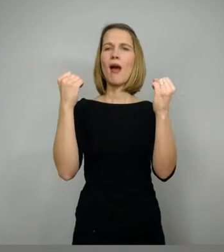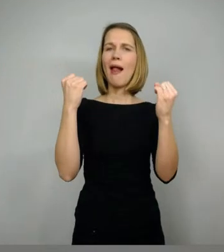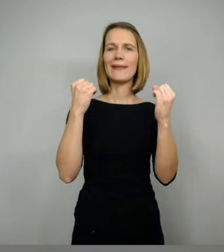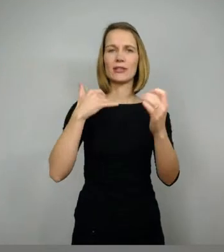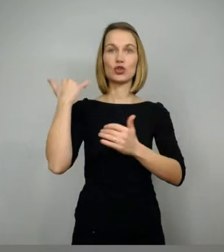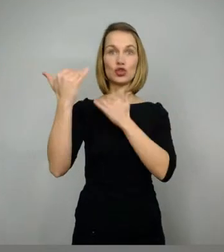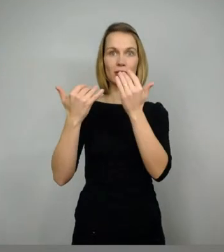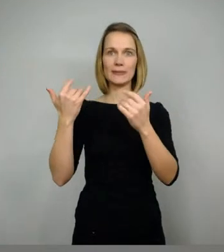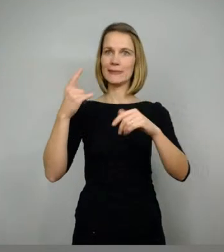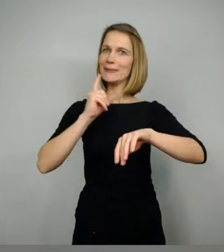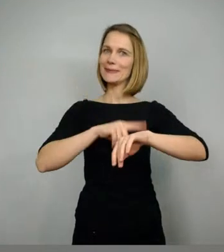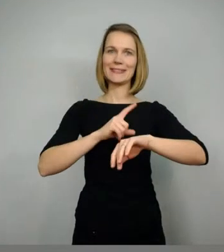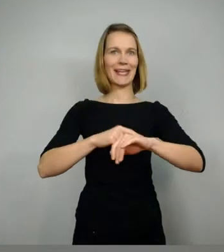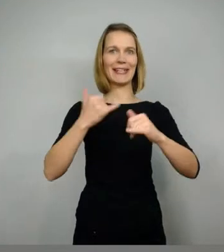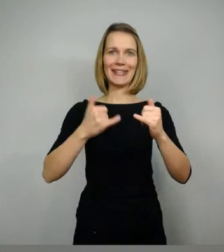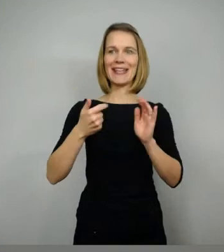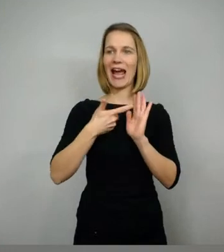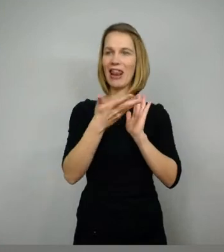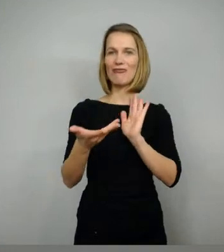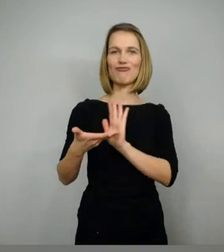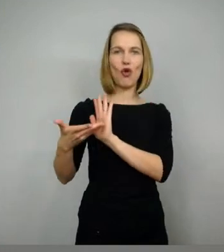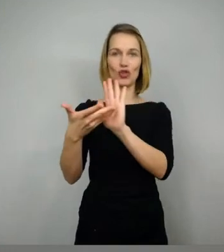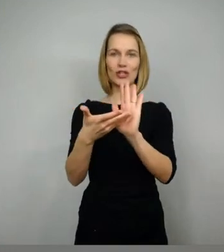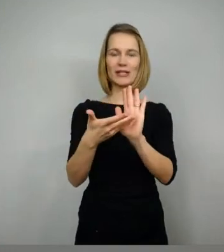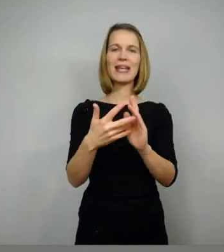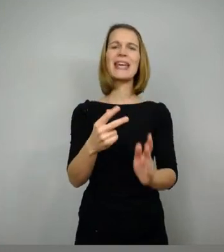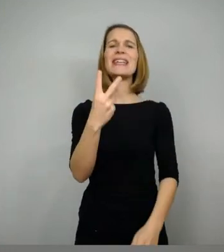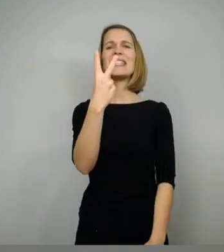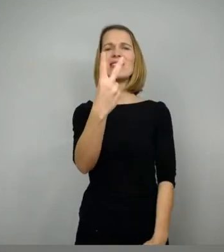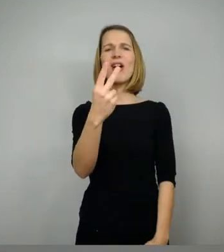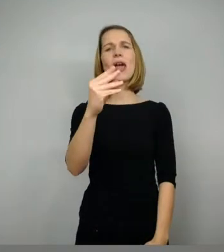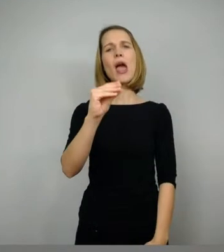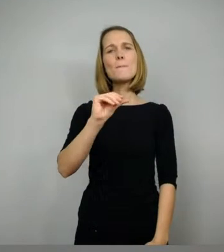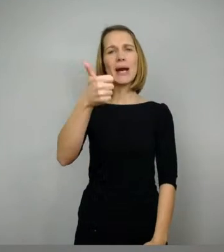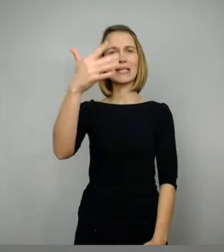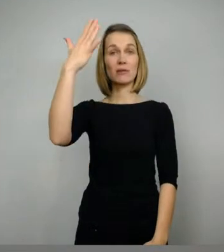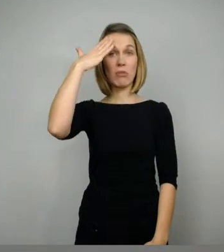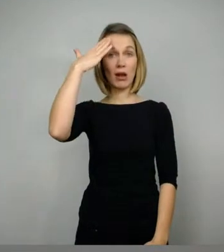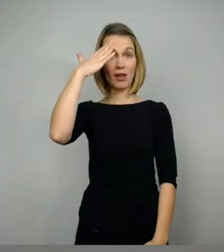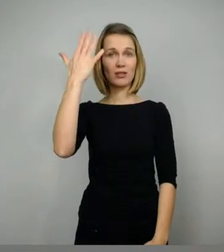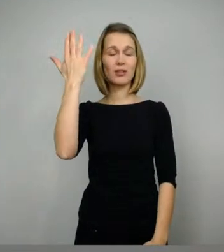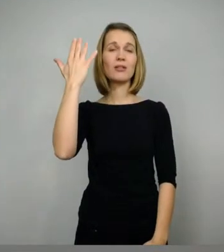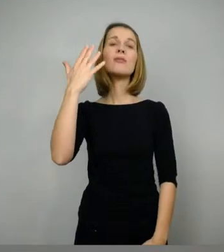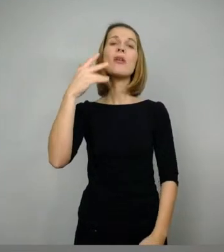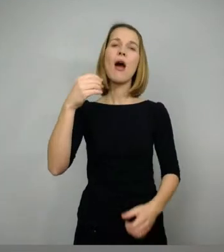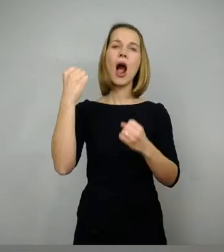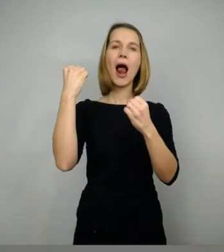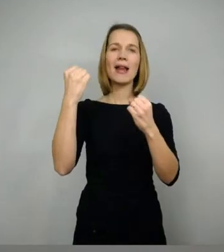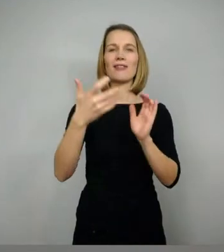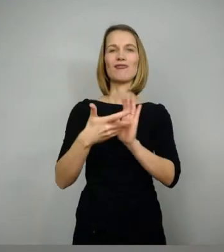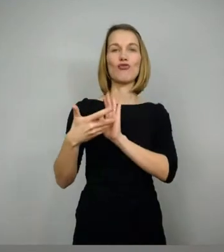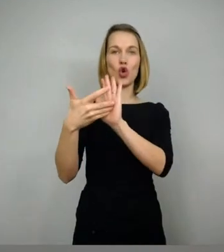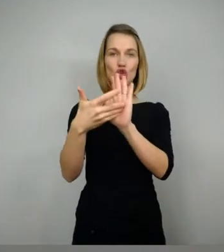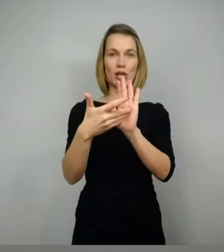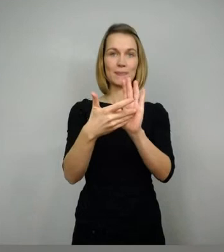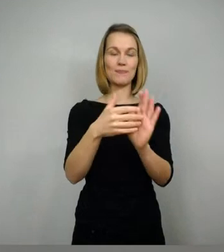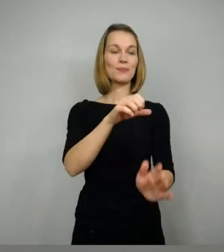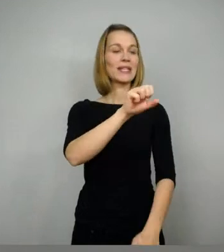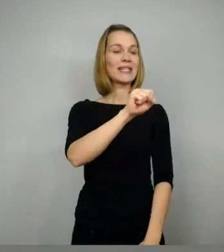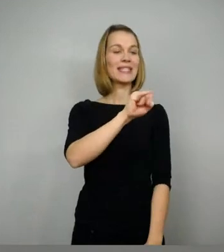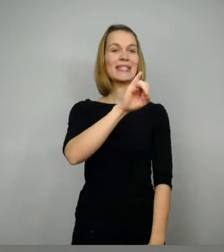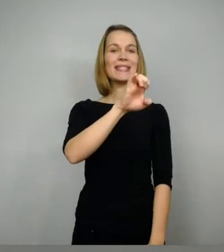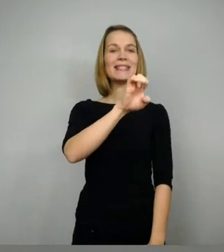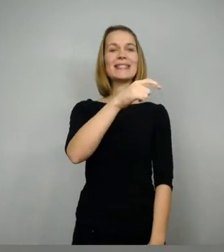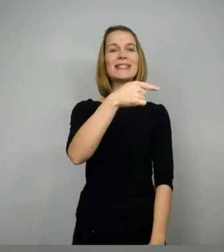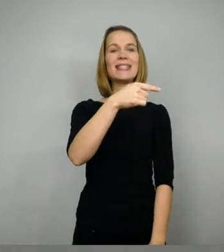die alle durchgehen. Ich stelle euch die zwei bekanntesten Helden des Mittelalters vor, nämlich Siegfried und Dietrich. Und wir fangen an